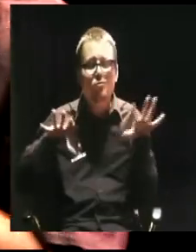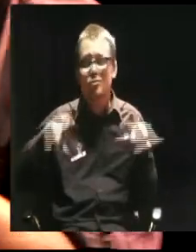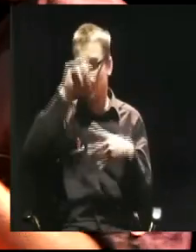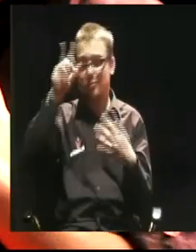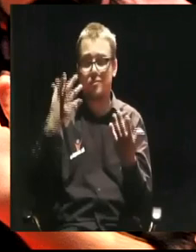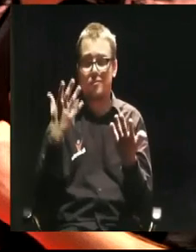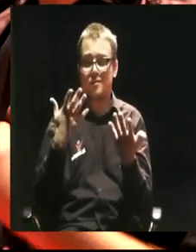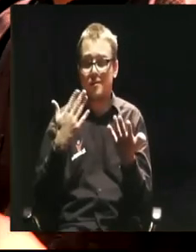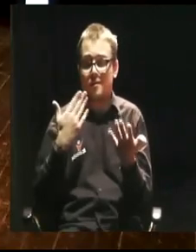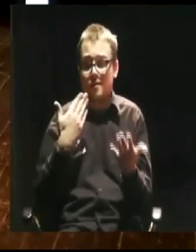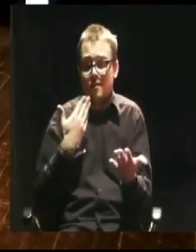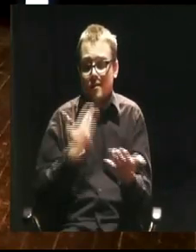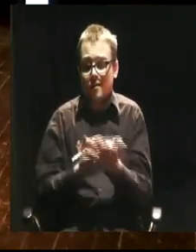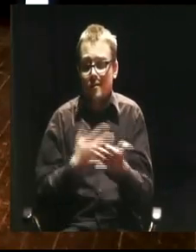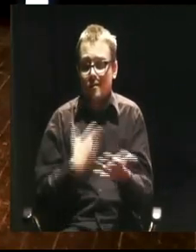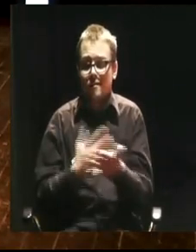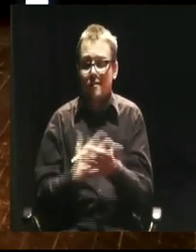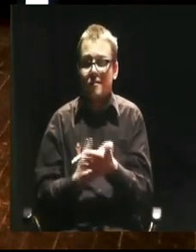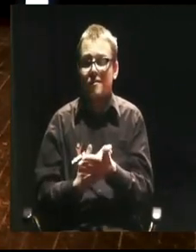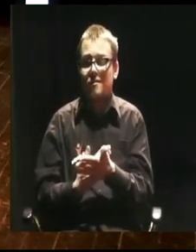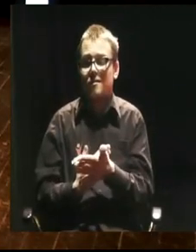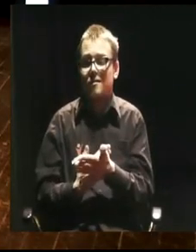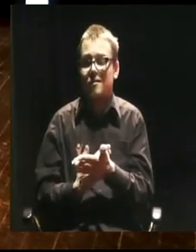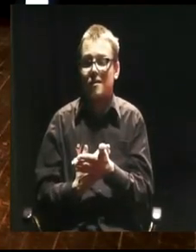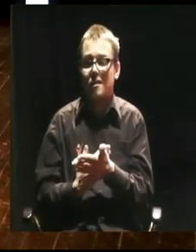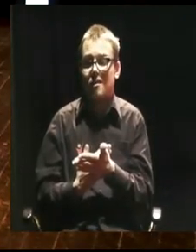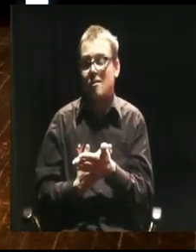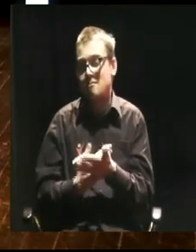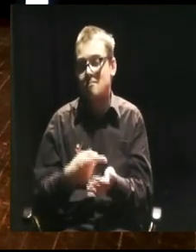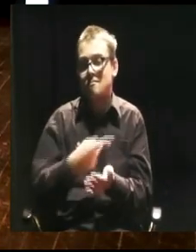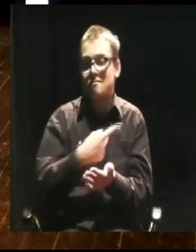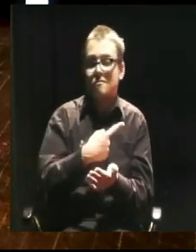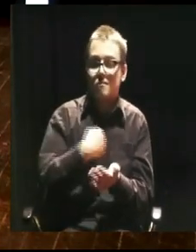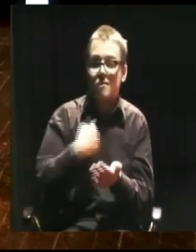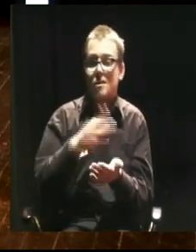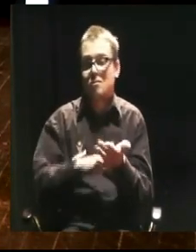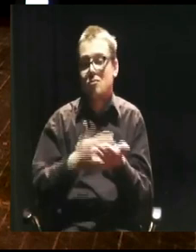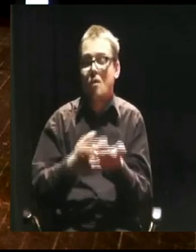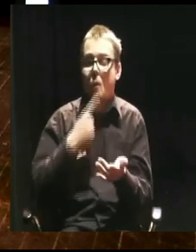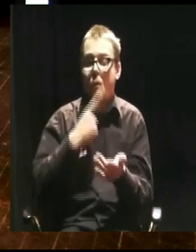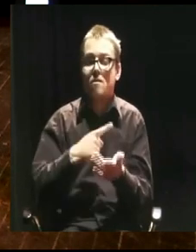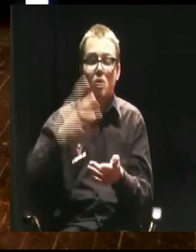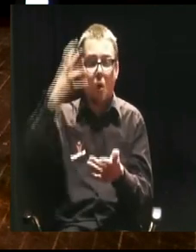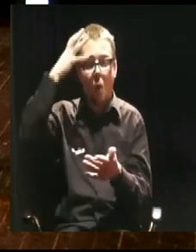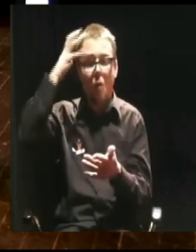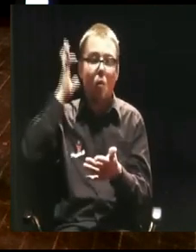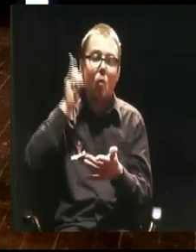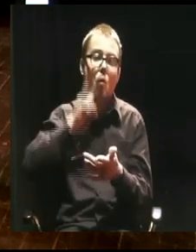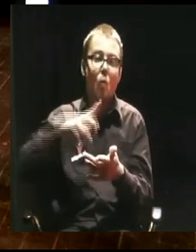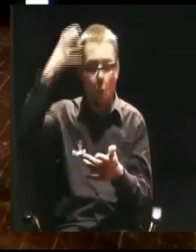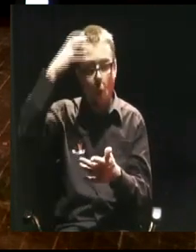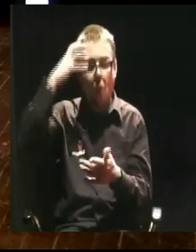ujmującego w powiedzeniu, że Henryk Walezy zapraszał do swoich sypialni prostytutki